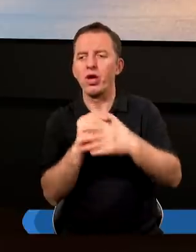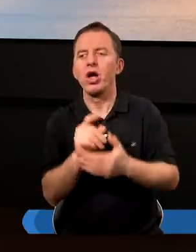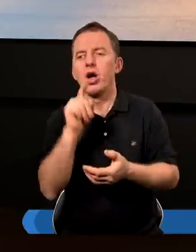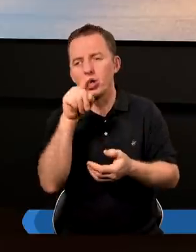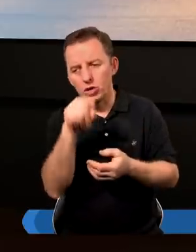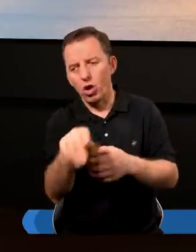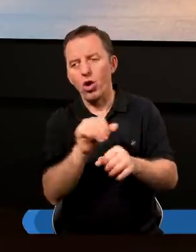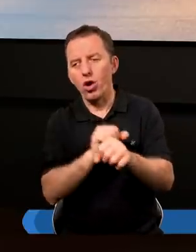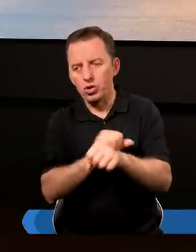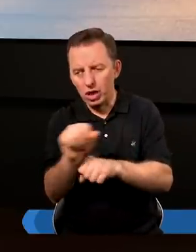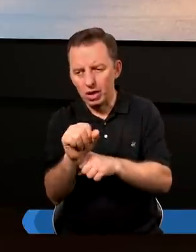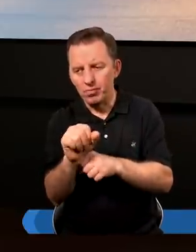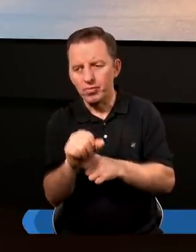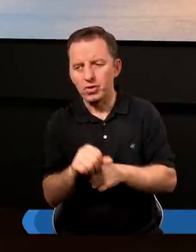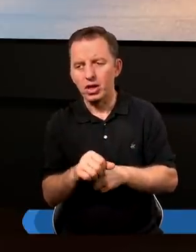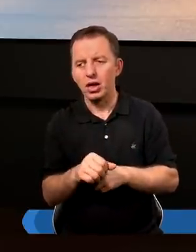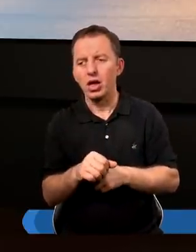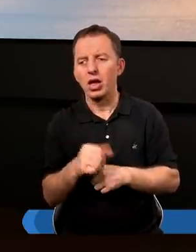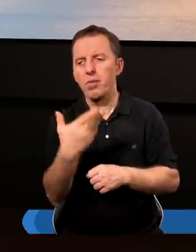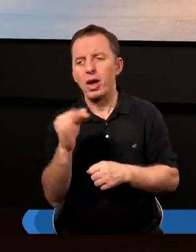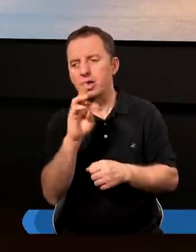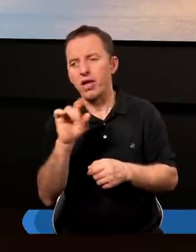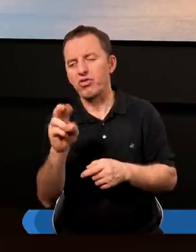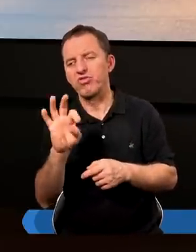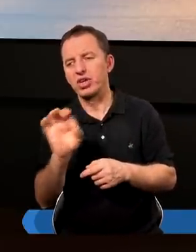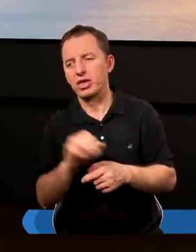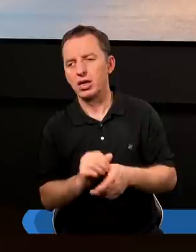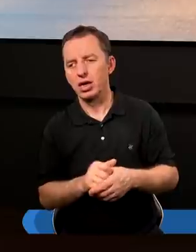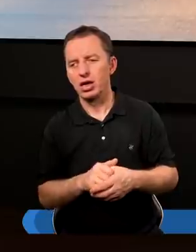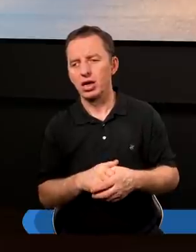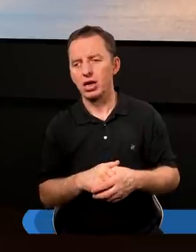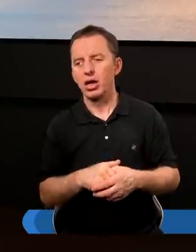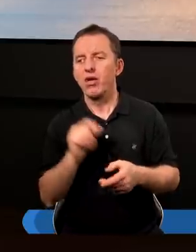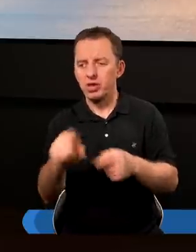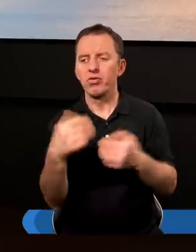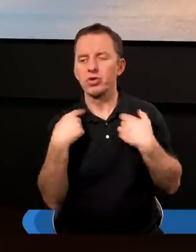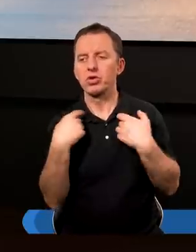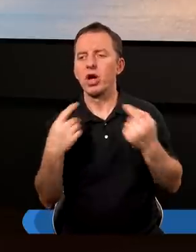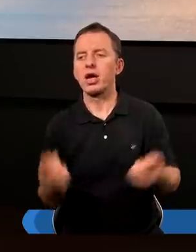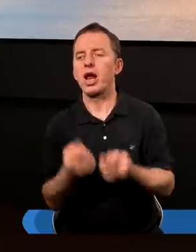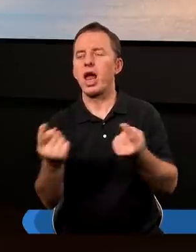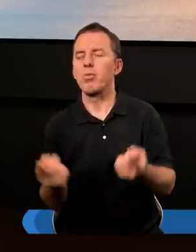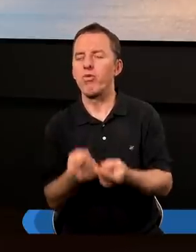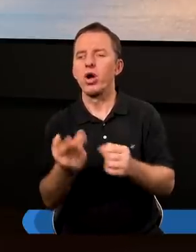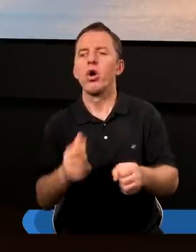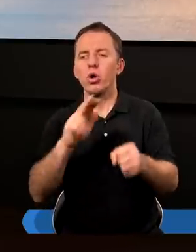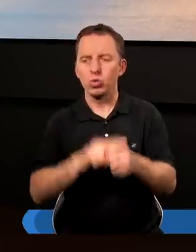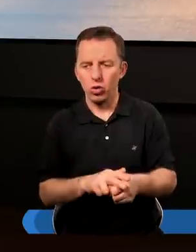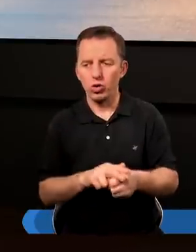To jest majstersztyk, powiedzielibyśmy, chwytu reklamowego, który